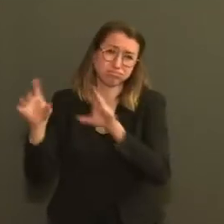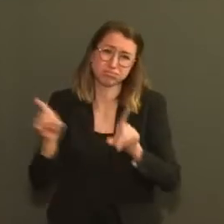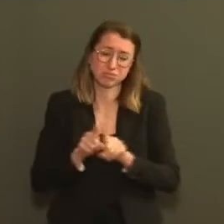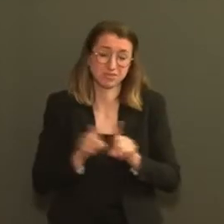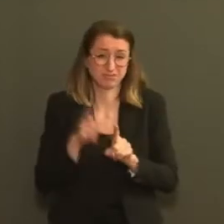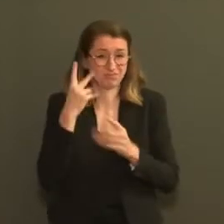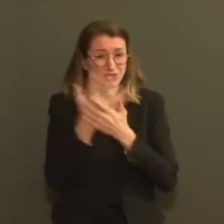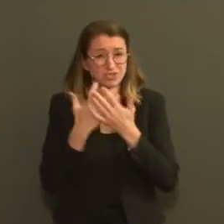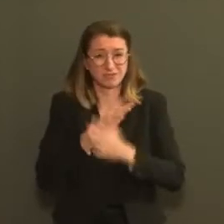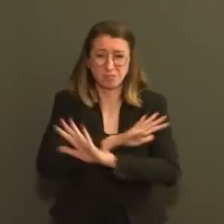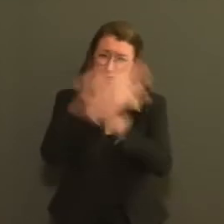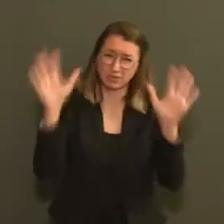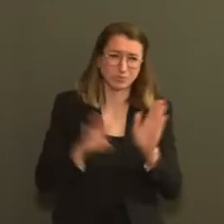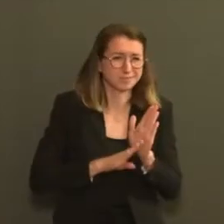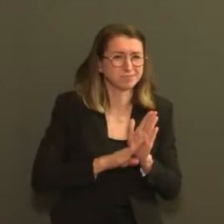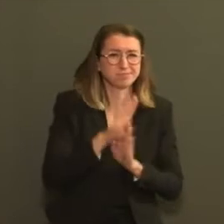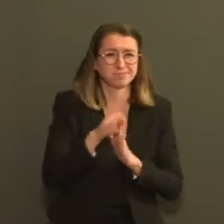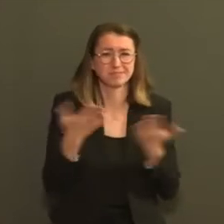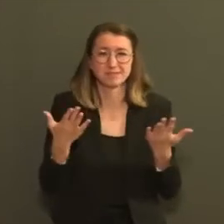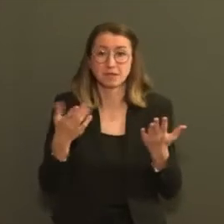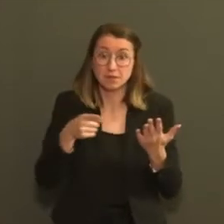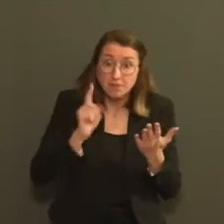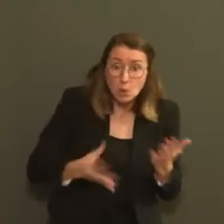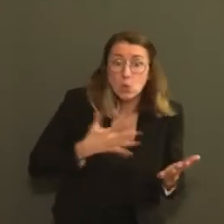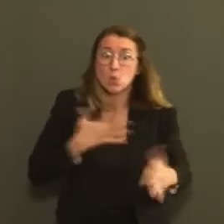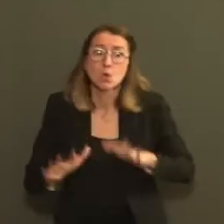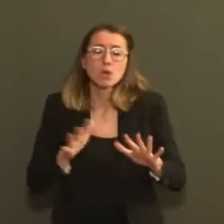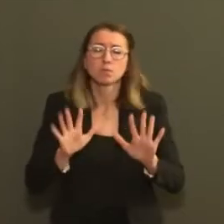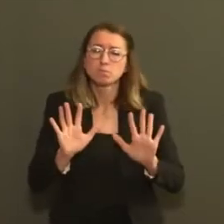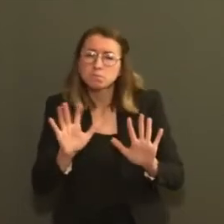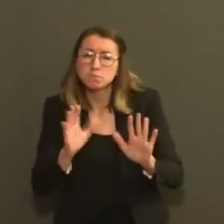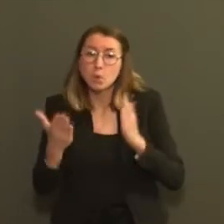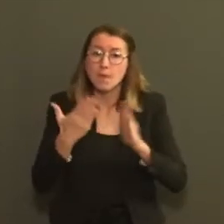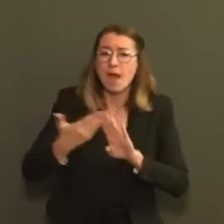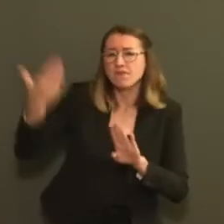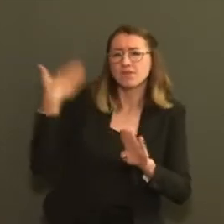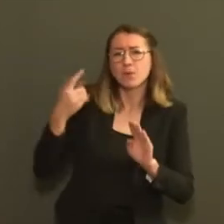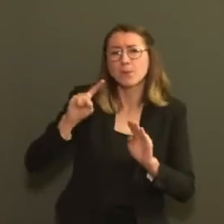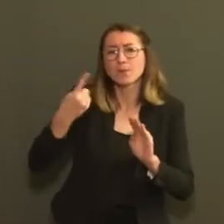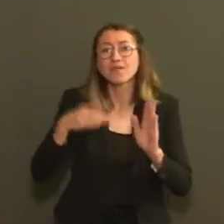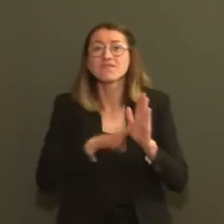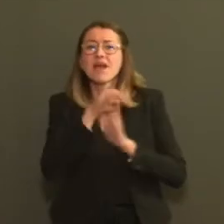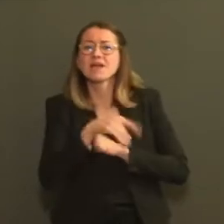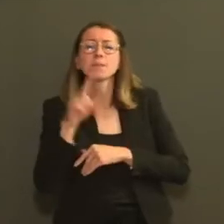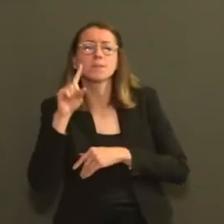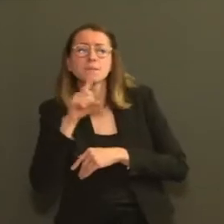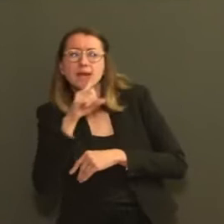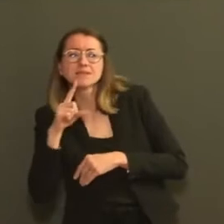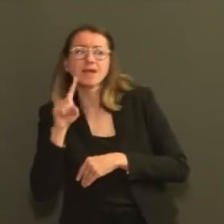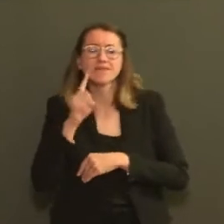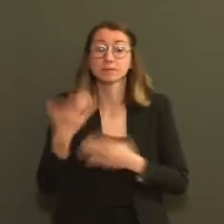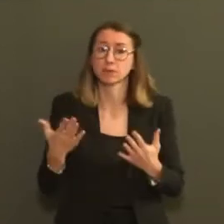n pas pour ça qu'il faut paniquer. Nous ne sommes pas dans la même situation que celle que nous avons vécue au mois de mars et au mois d'avril. Nous connaissons mieux le virus